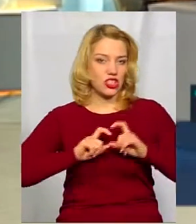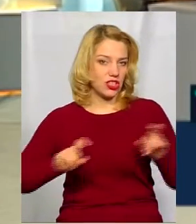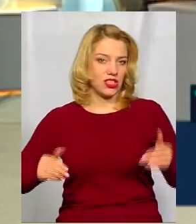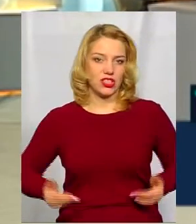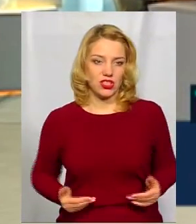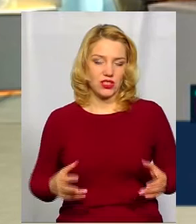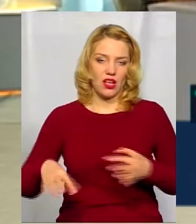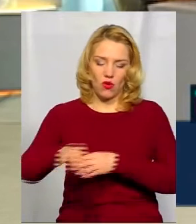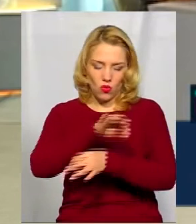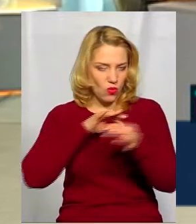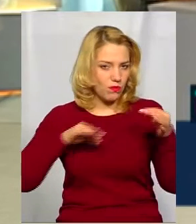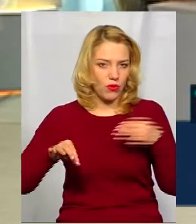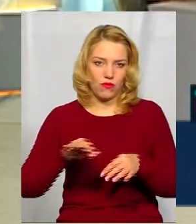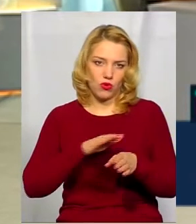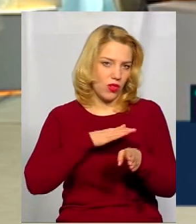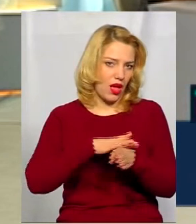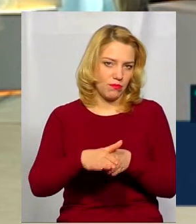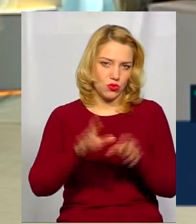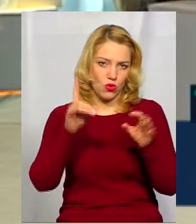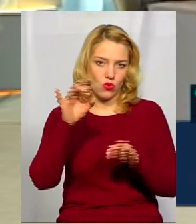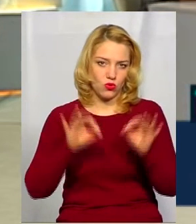обговорювали? Абсолютно.